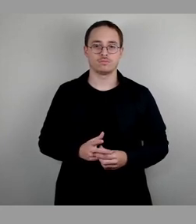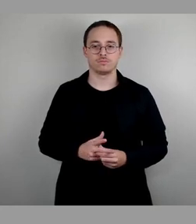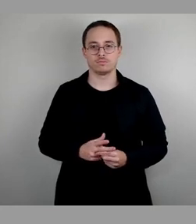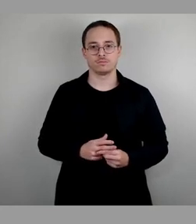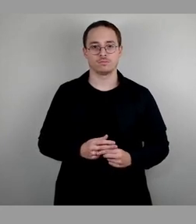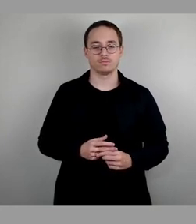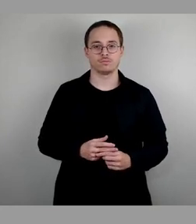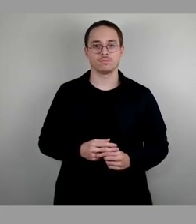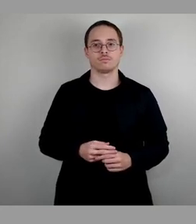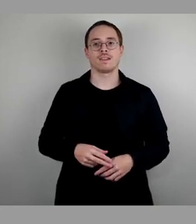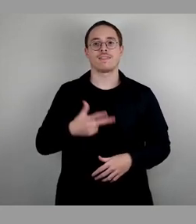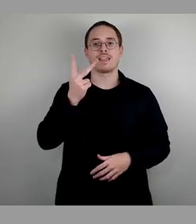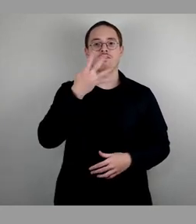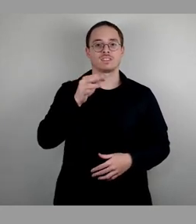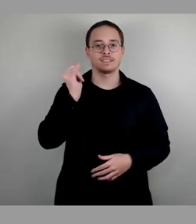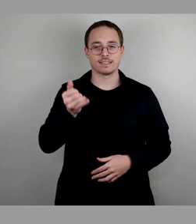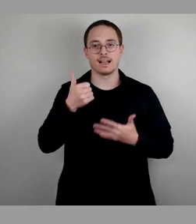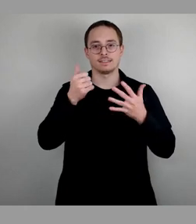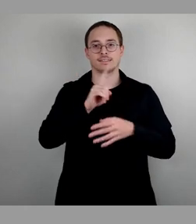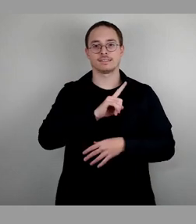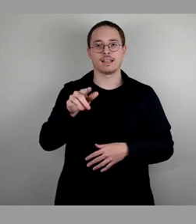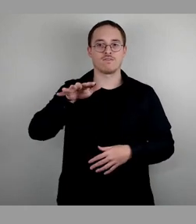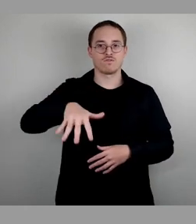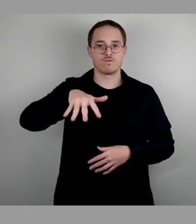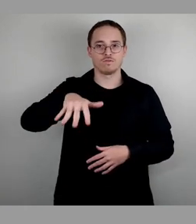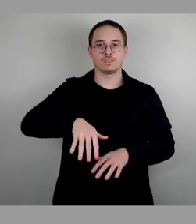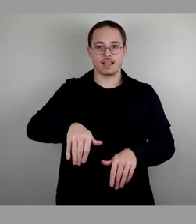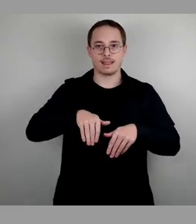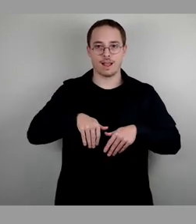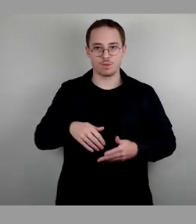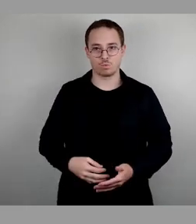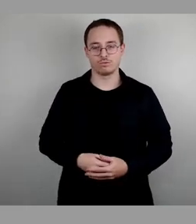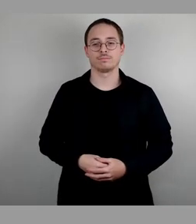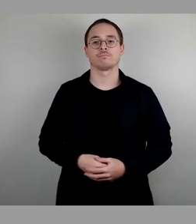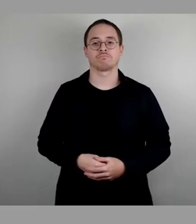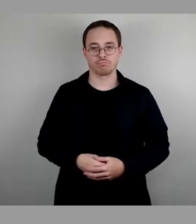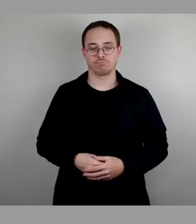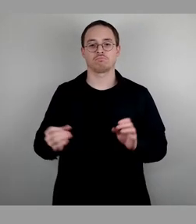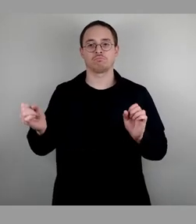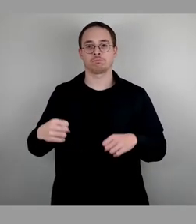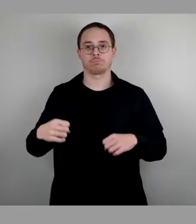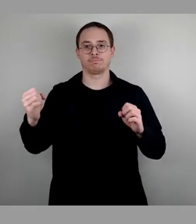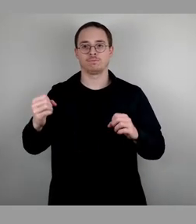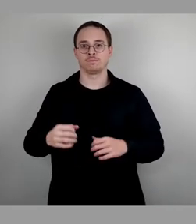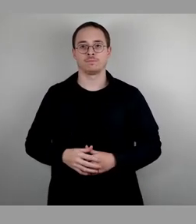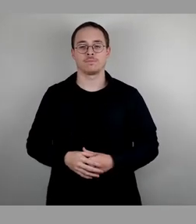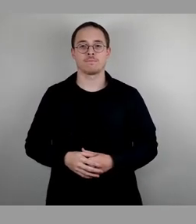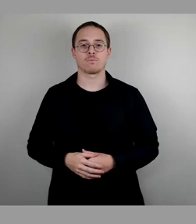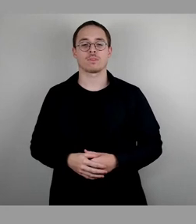Bei 43 Ja, 6 Nein, 15 Haltungen, so mehrheitlich beschlossen. Dann haben wir Top 24,